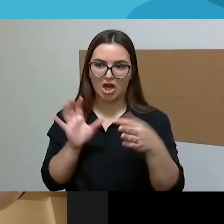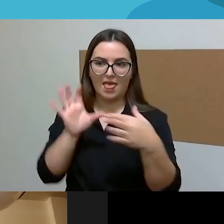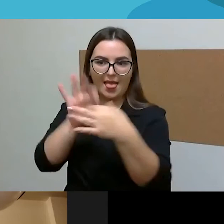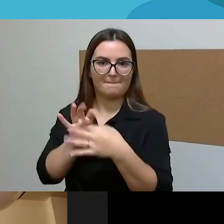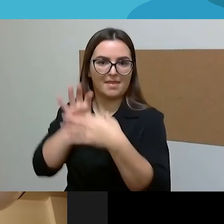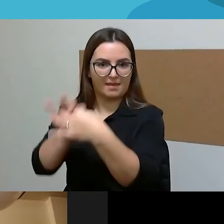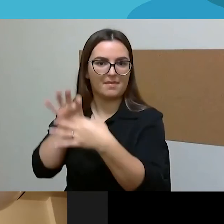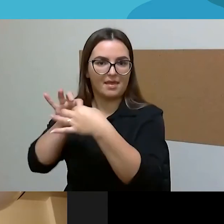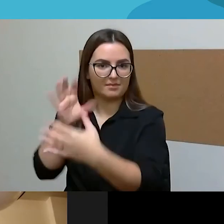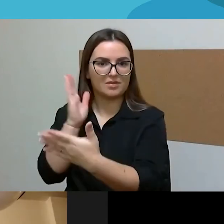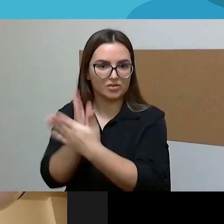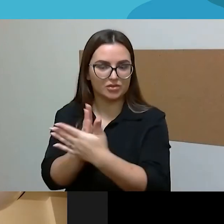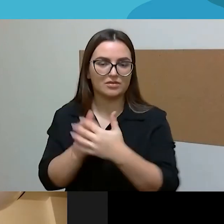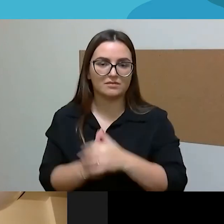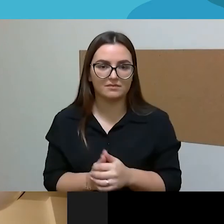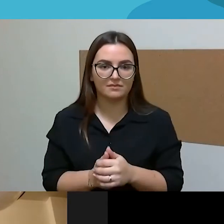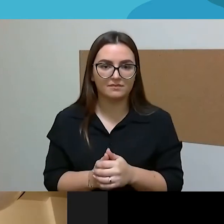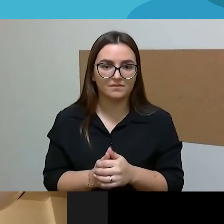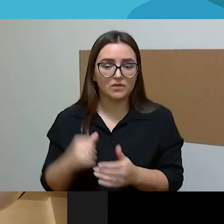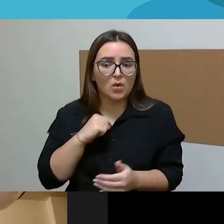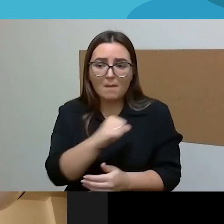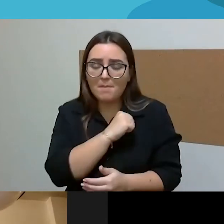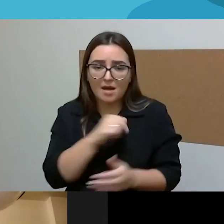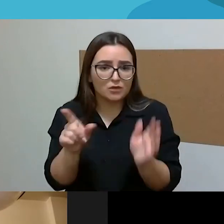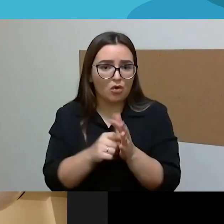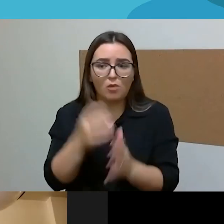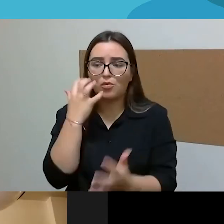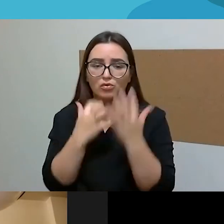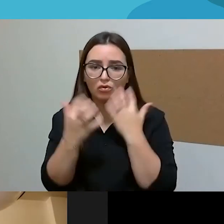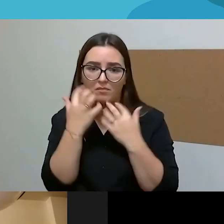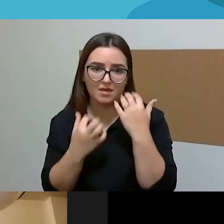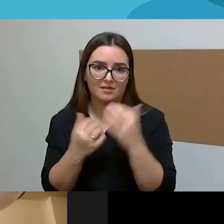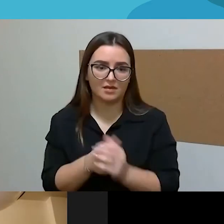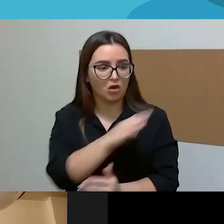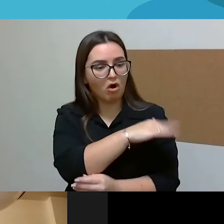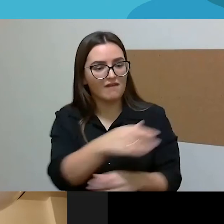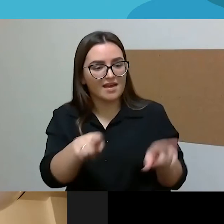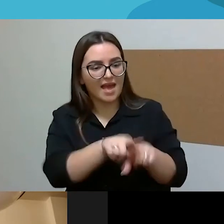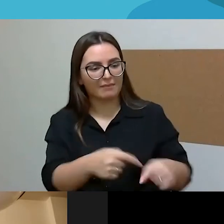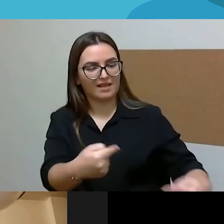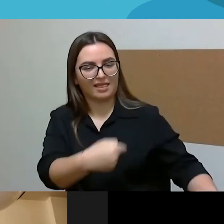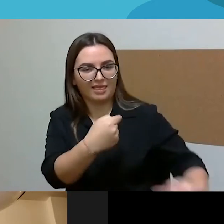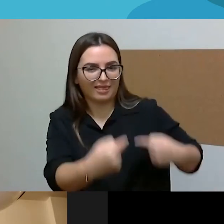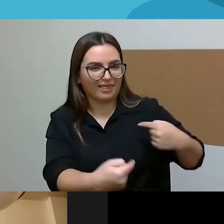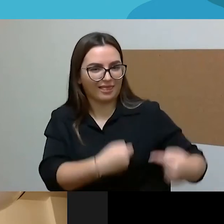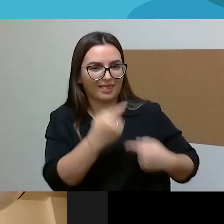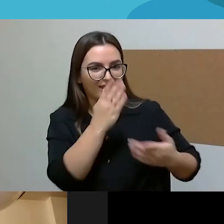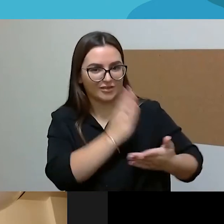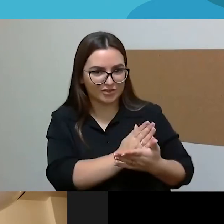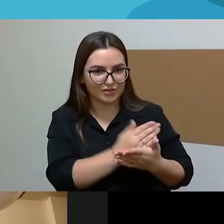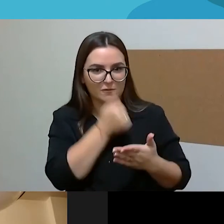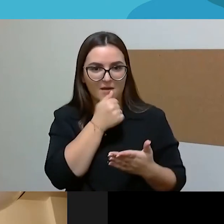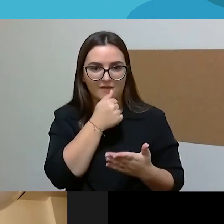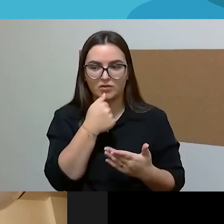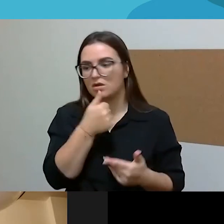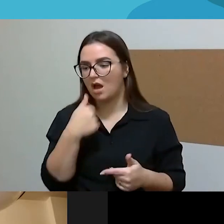draivą ir tu domiesi. Vaikai jau įdoti ir tiesiog tokie provokuoja gal tave, žinai. Tu niekada negalvoju, kad aš